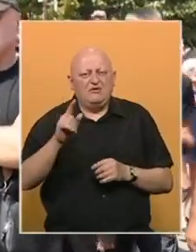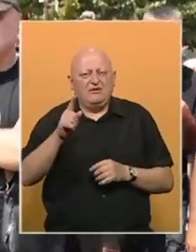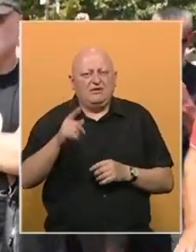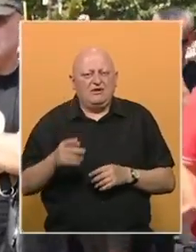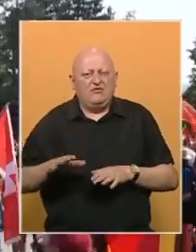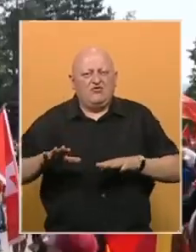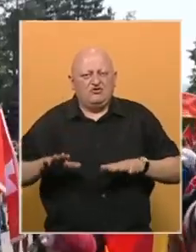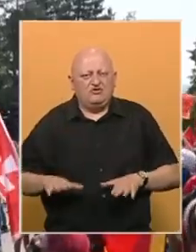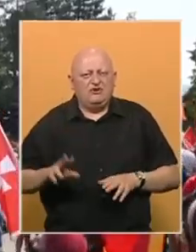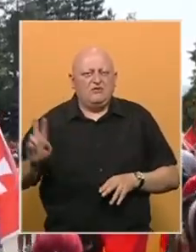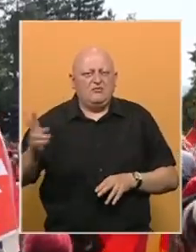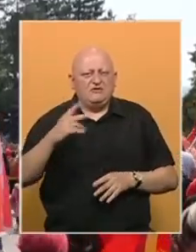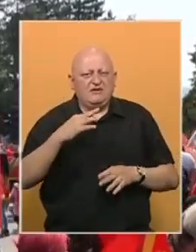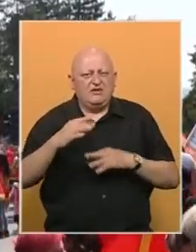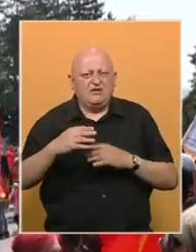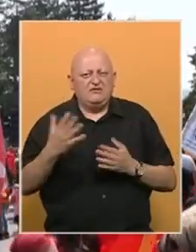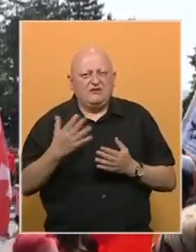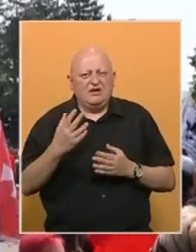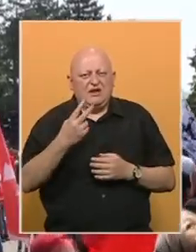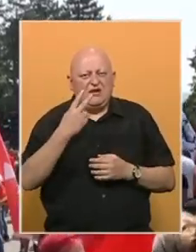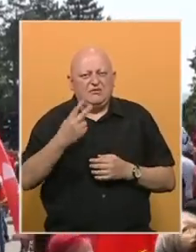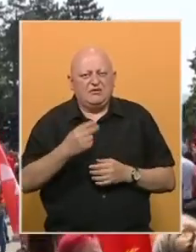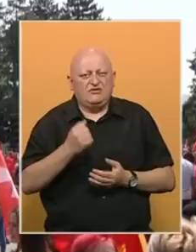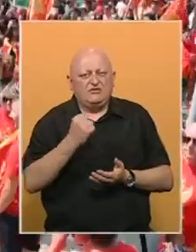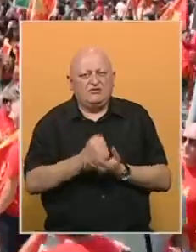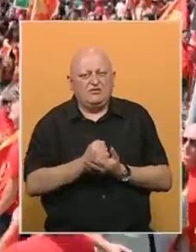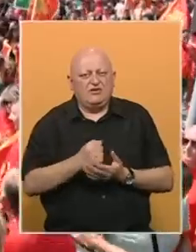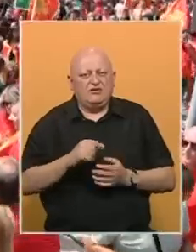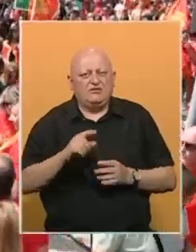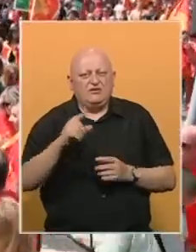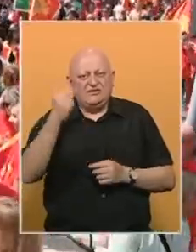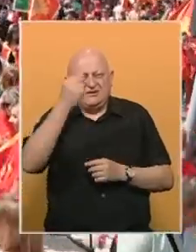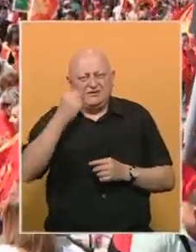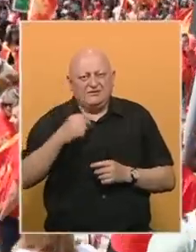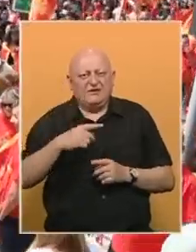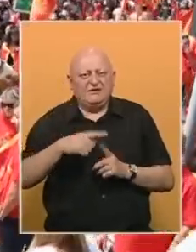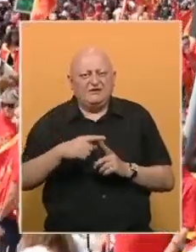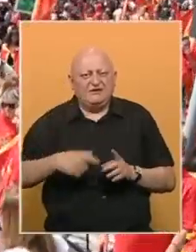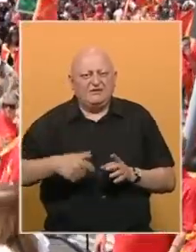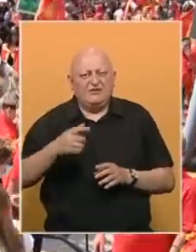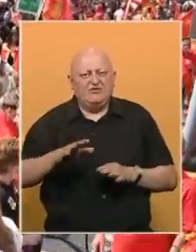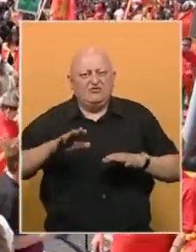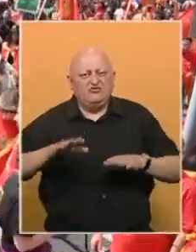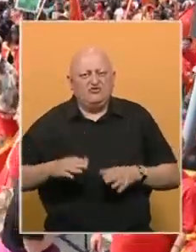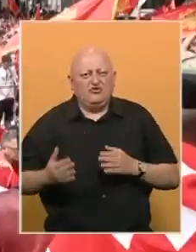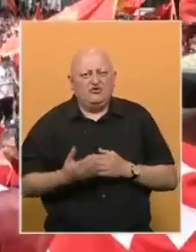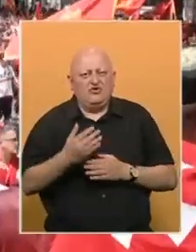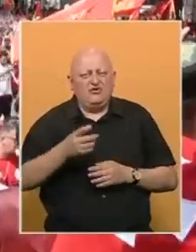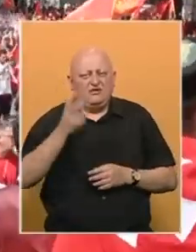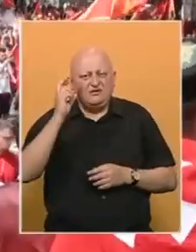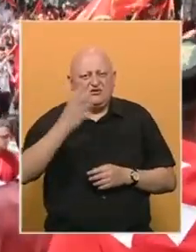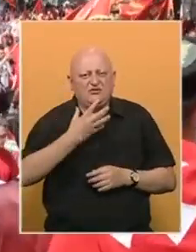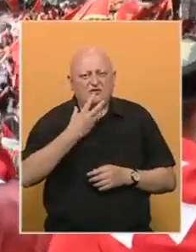Protivnike njegovog ustoličenja pozvao je na razgovor. Kako je predviđeno protokolom Srpske pravoslavne crkve, ustoličenju Novog